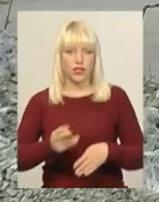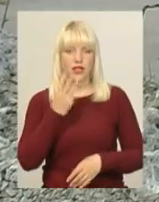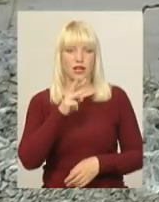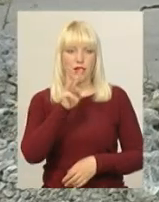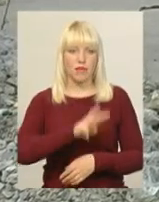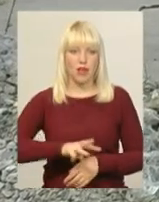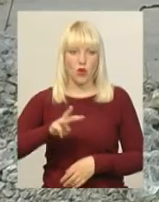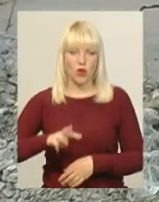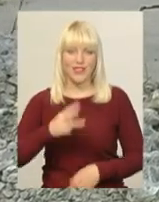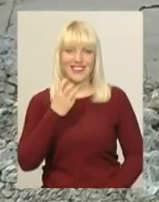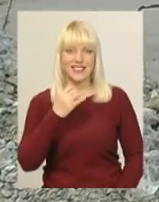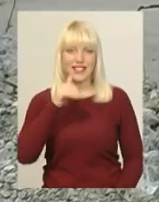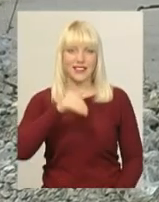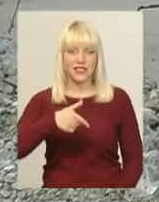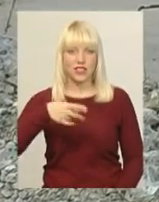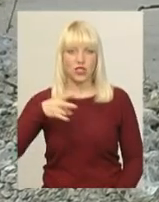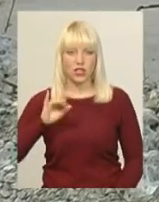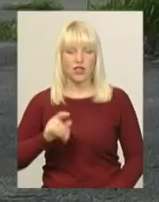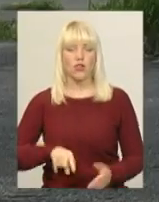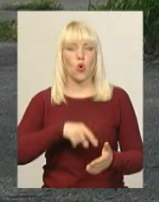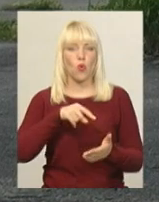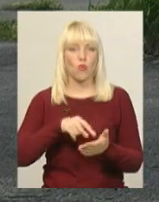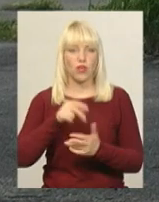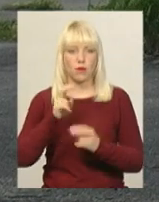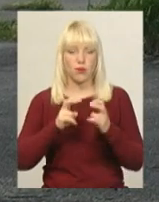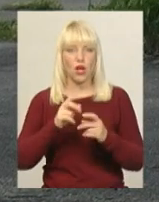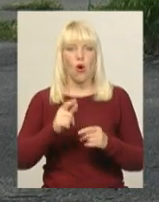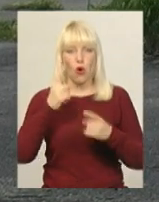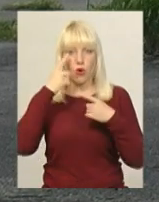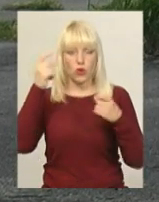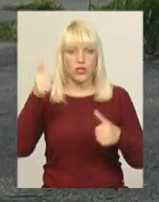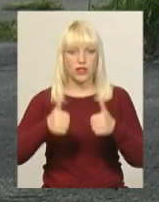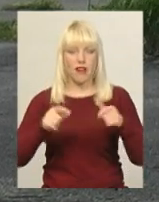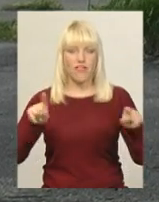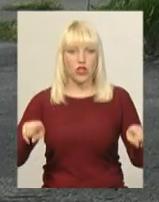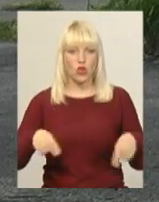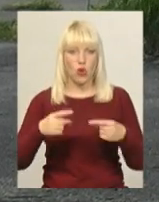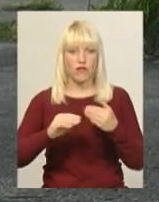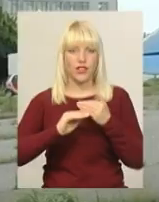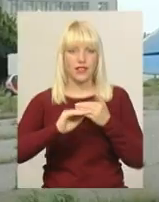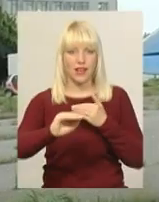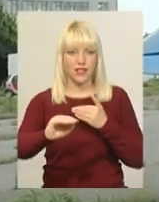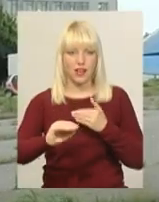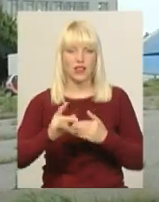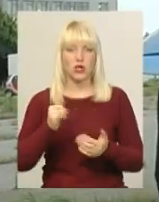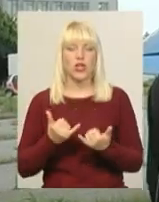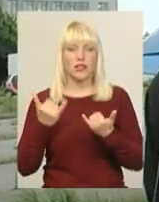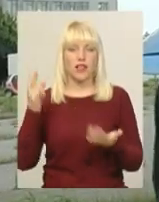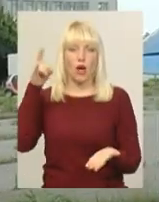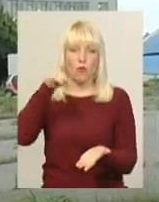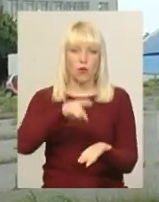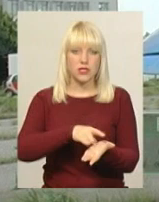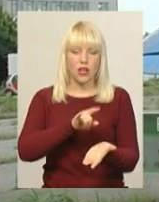300 тисяч гривень. Комунальне підприємство оголосило тендер на відновлення ділянки для посадки та взльоту повітряних суден. Чекаємо до 20